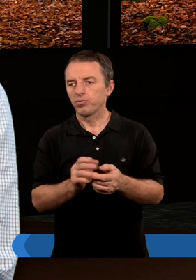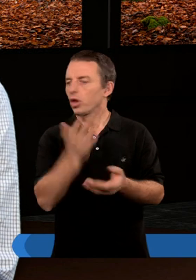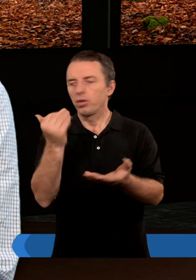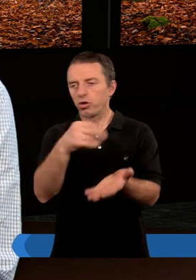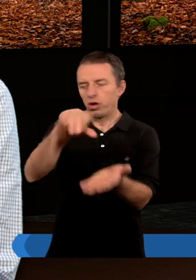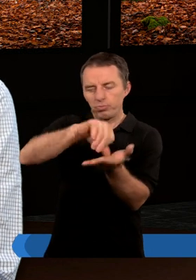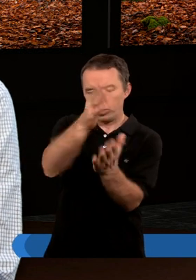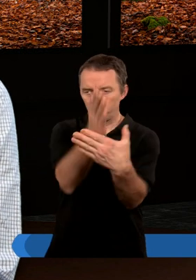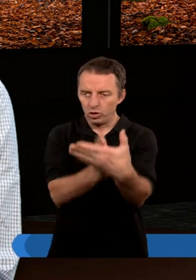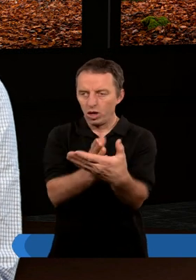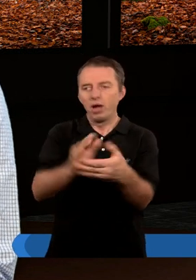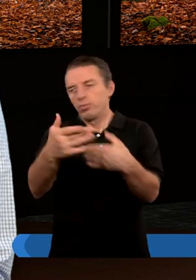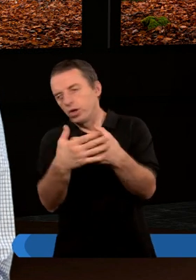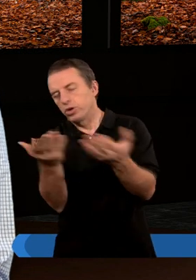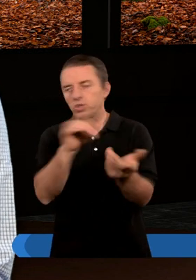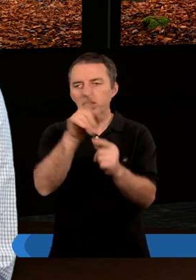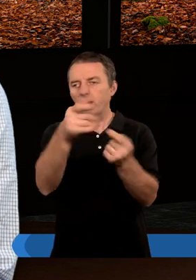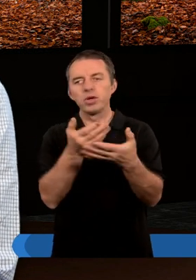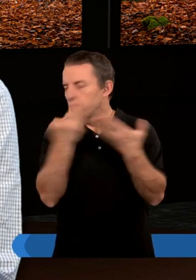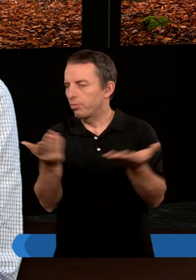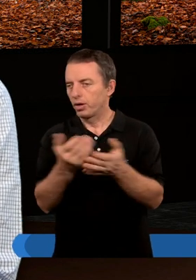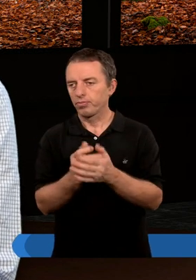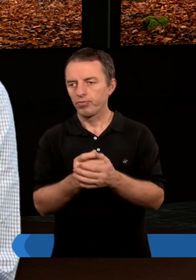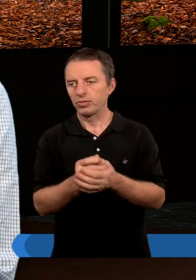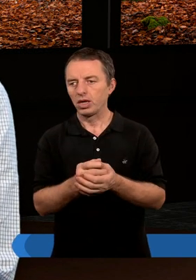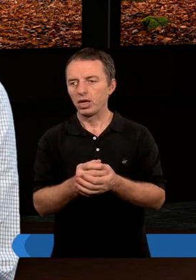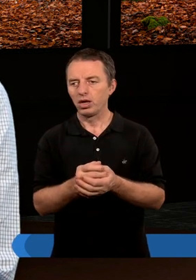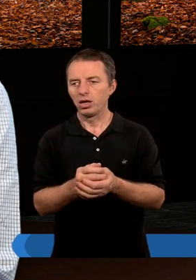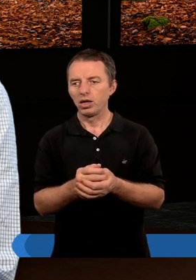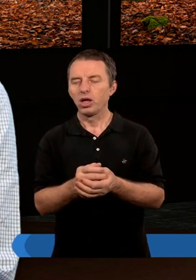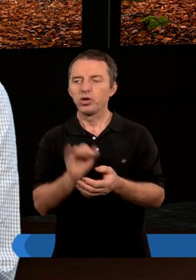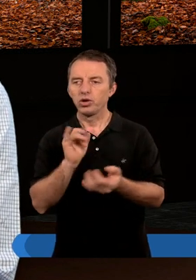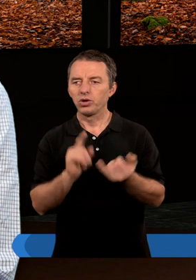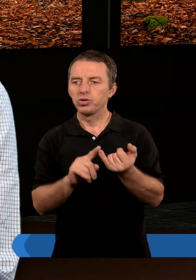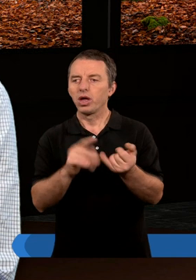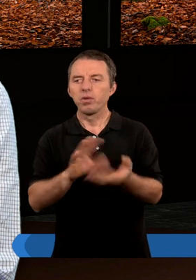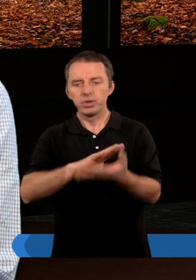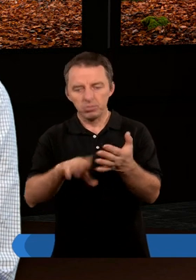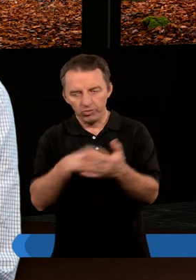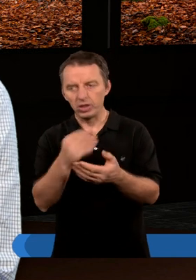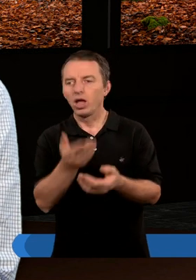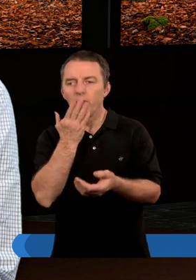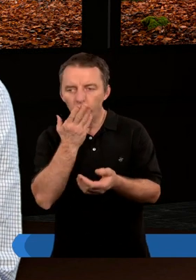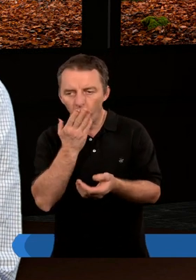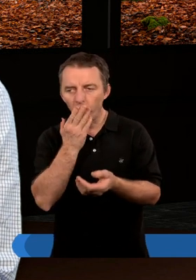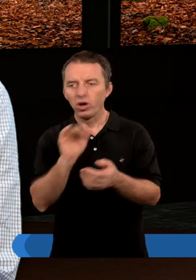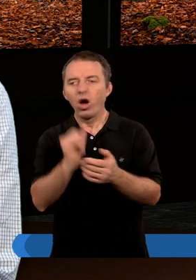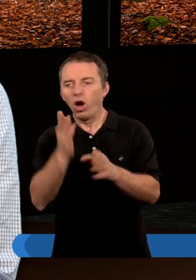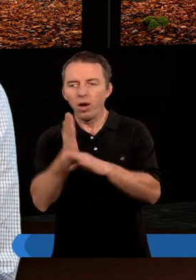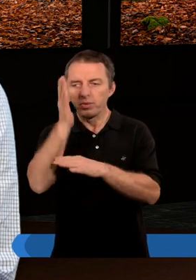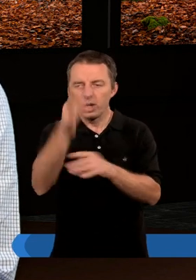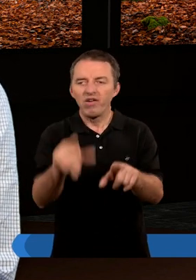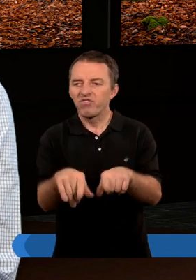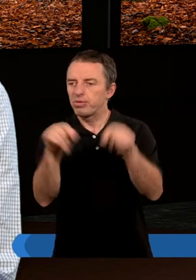nie ma gdzieś pośrodku, albo bliżej gdzieś tam, albo bliżej drugiej stronie. I Biblia mówi tak do